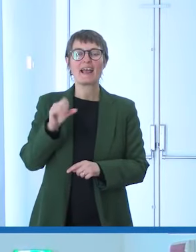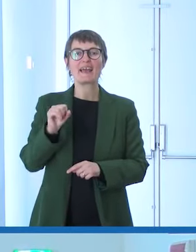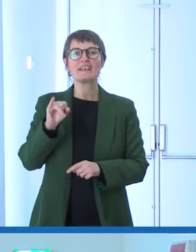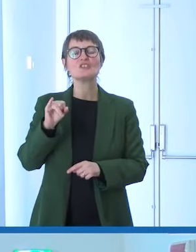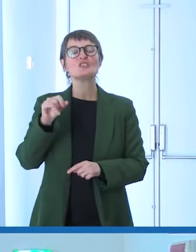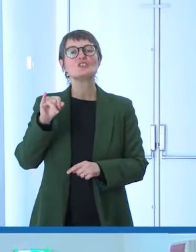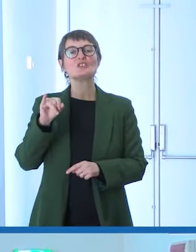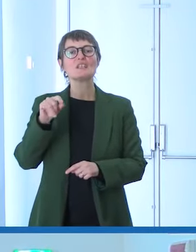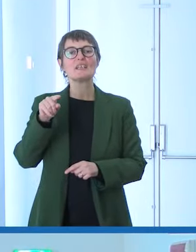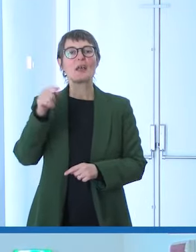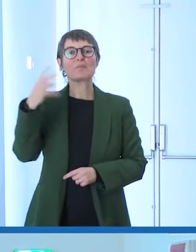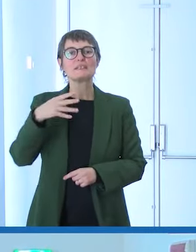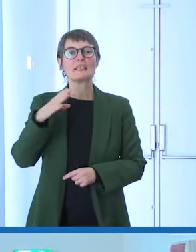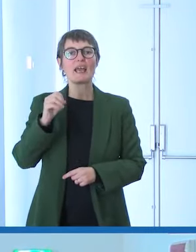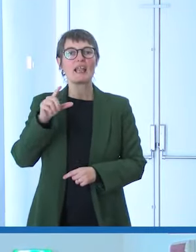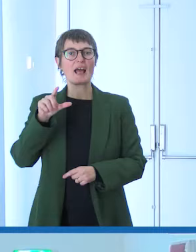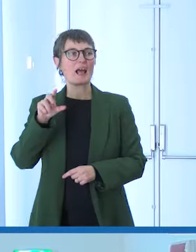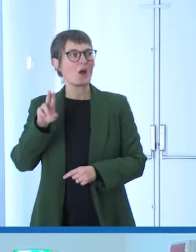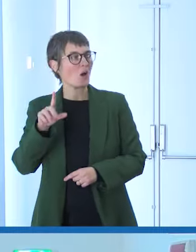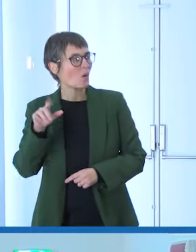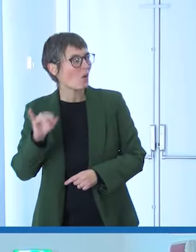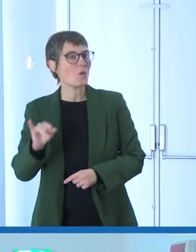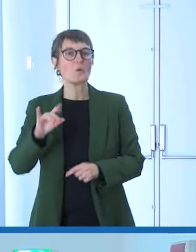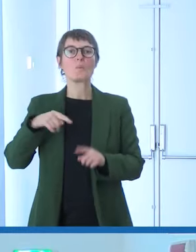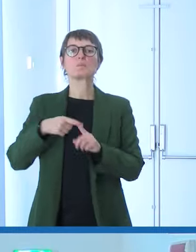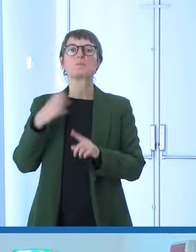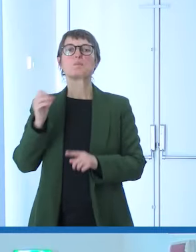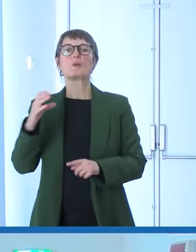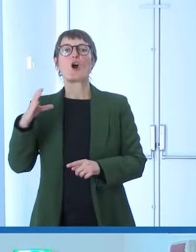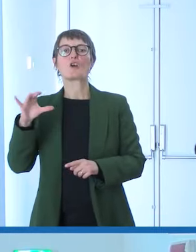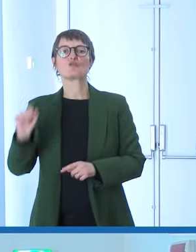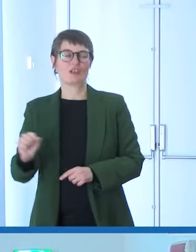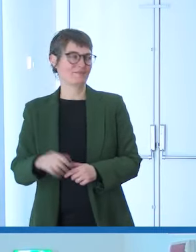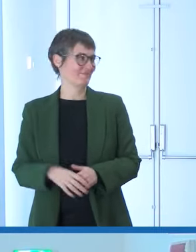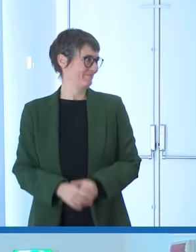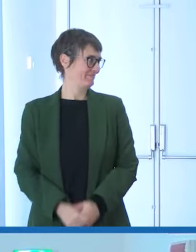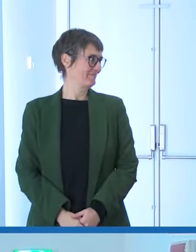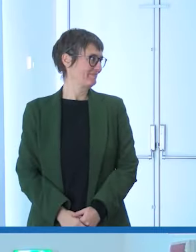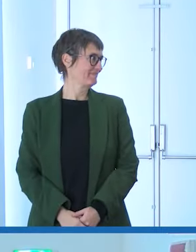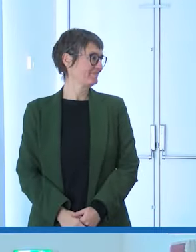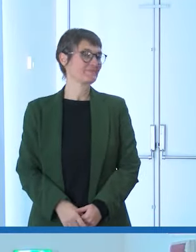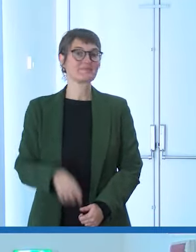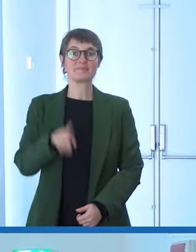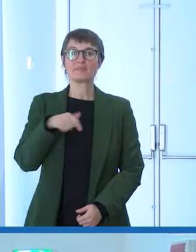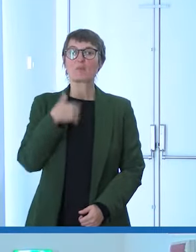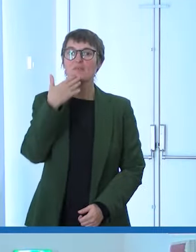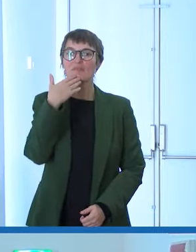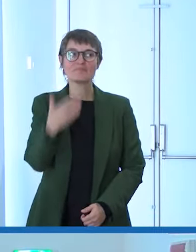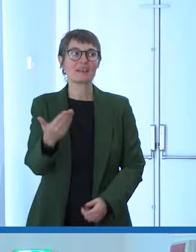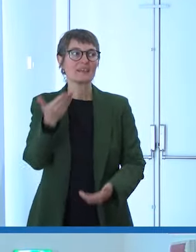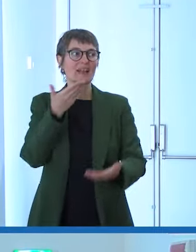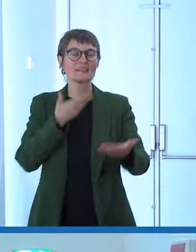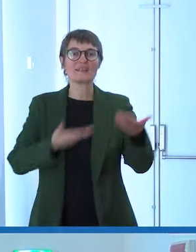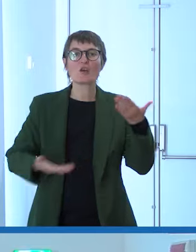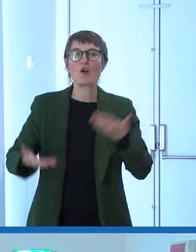Emanuela Boggia. E anche grazie alla collaborazione